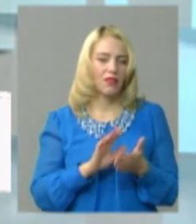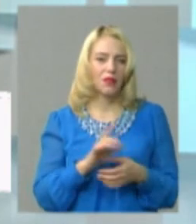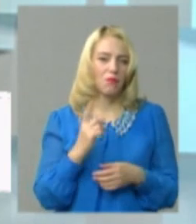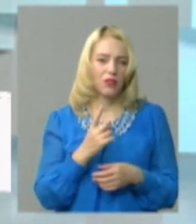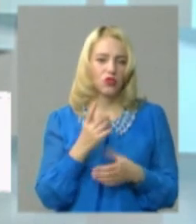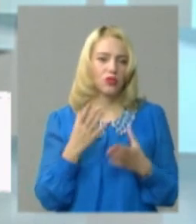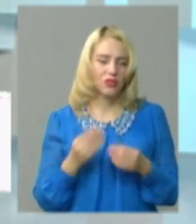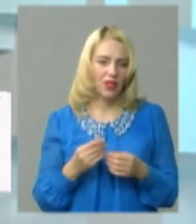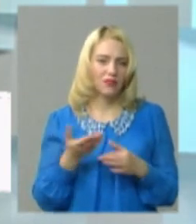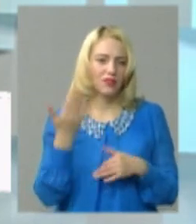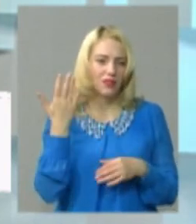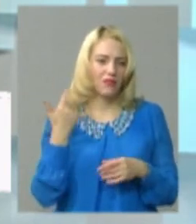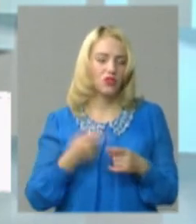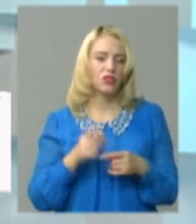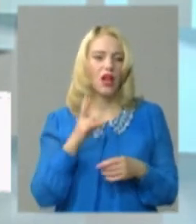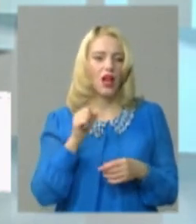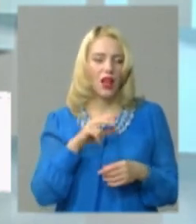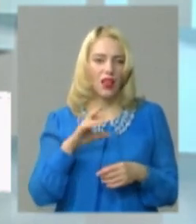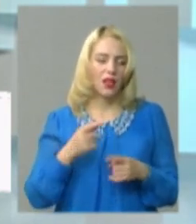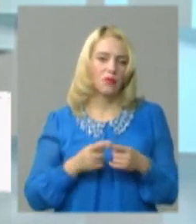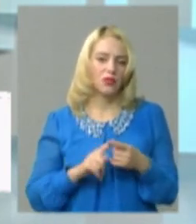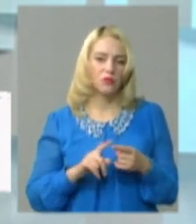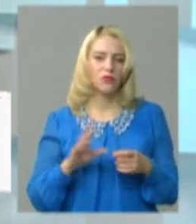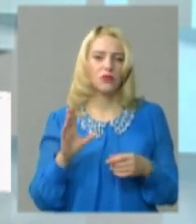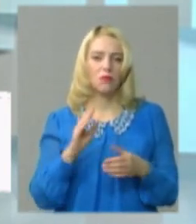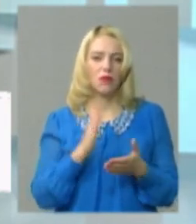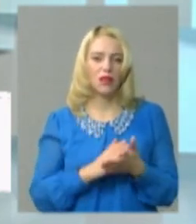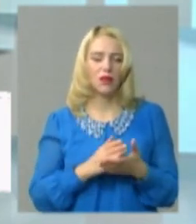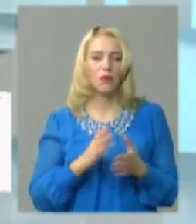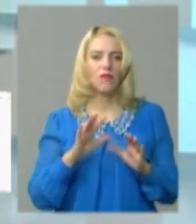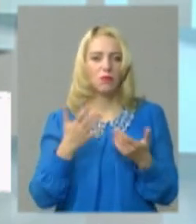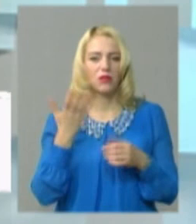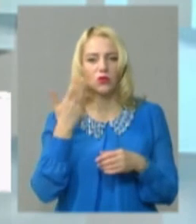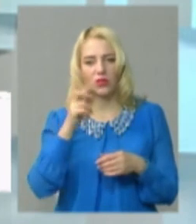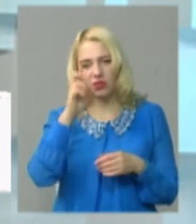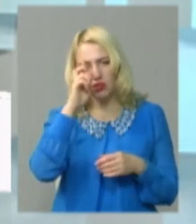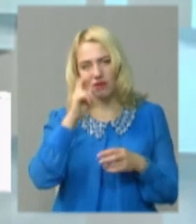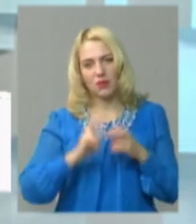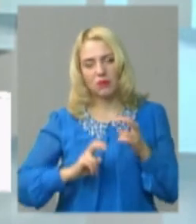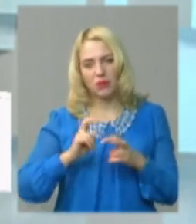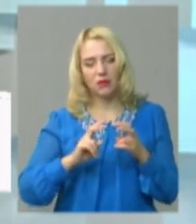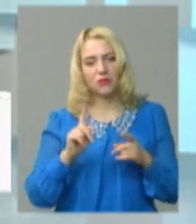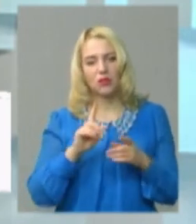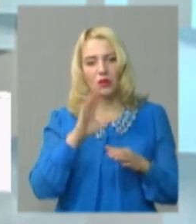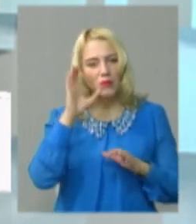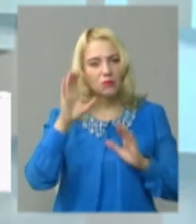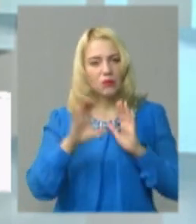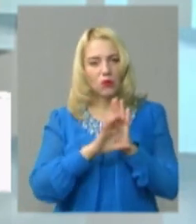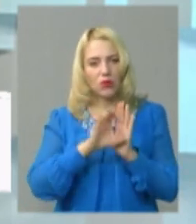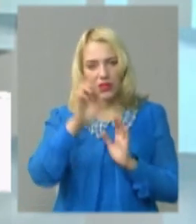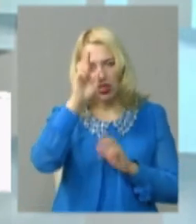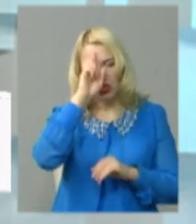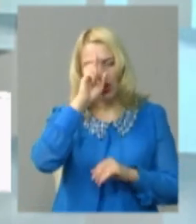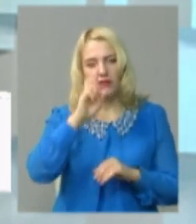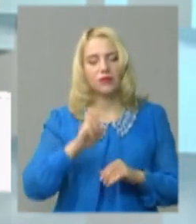як то кажуть, свіжості, але при тому, при всьому, ми маємо дуже такий випадок, коли державні підприємства, які підпорядковані